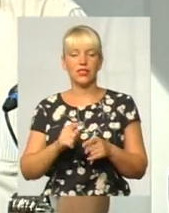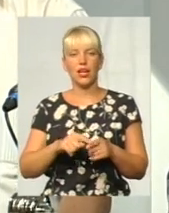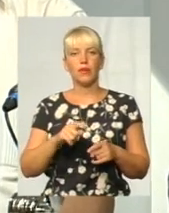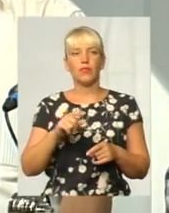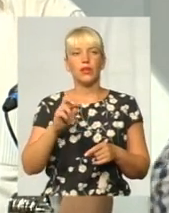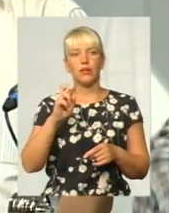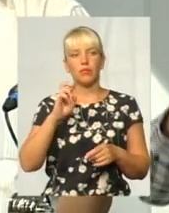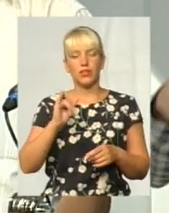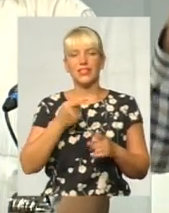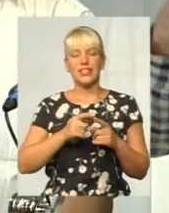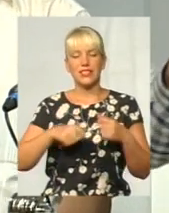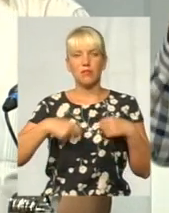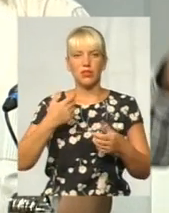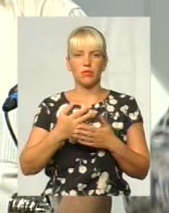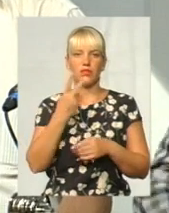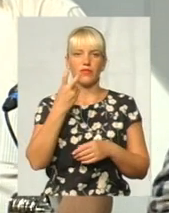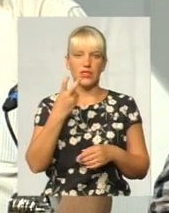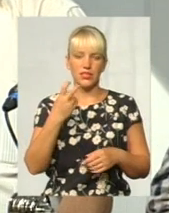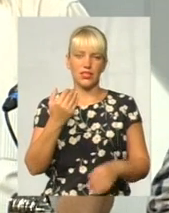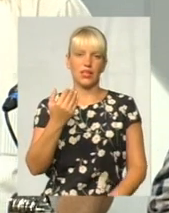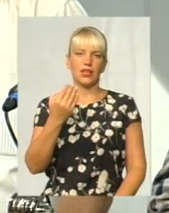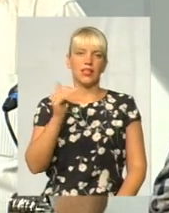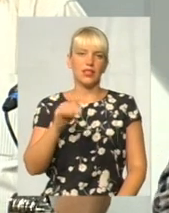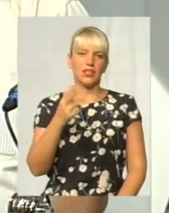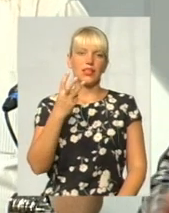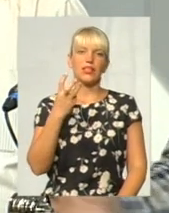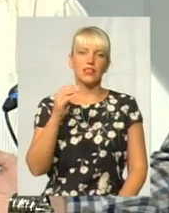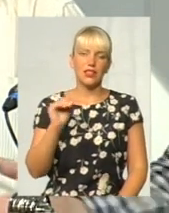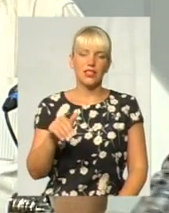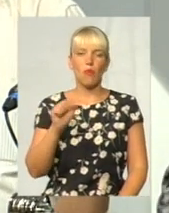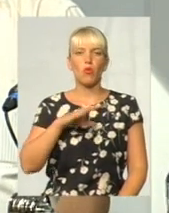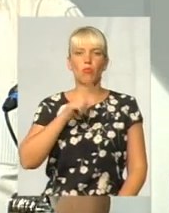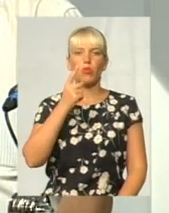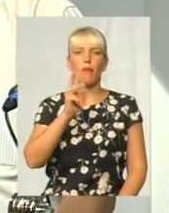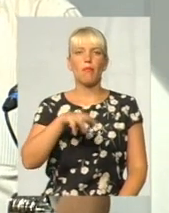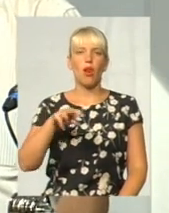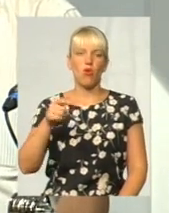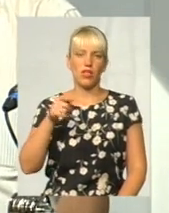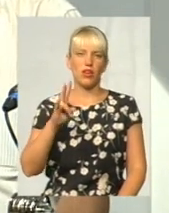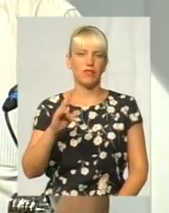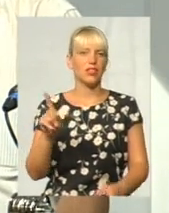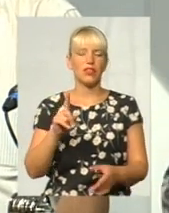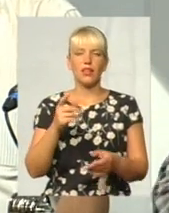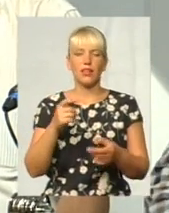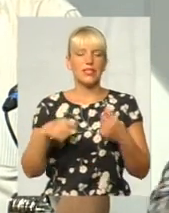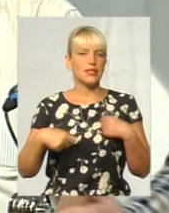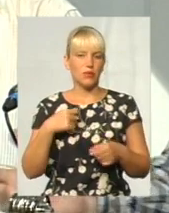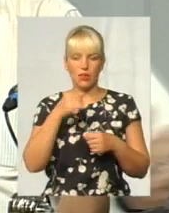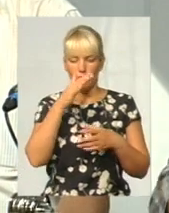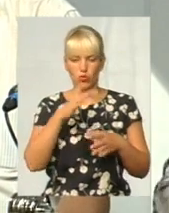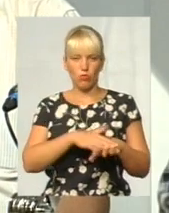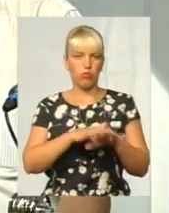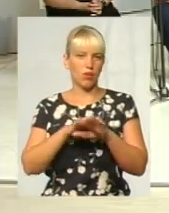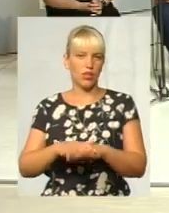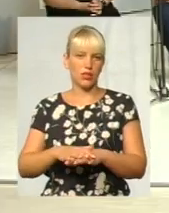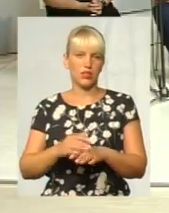зовсім інші. Це збитки 200, 300, можливо, і мільйонні гривень, які фактично не покривають допомоги. Сьогодні ми повинні займатися страхуванням